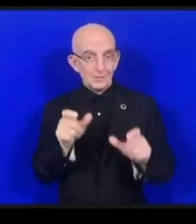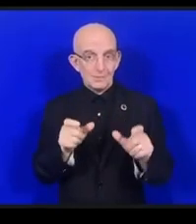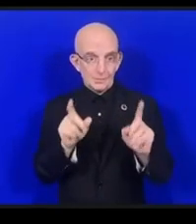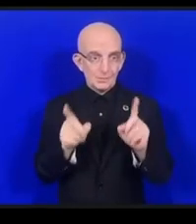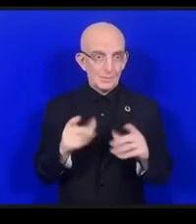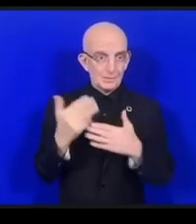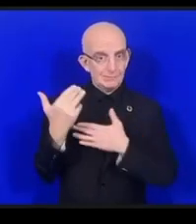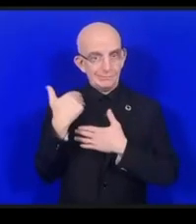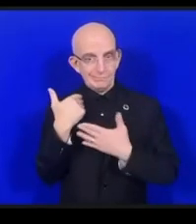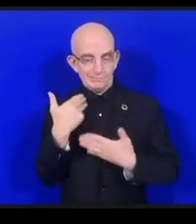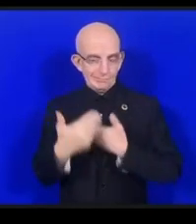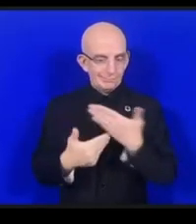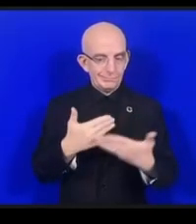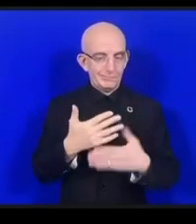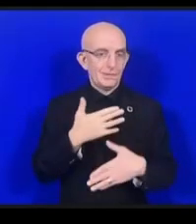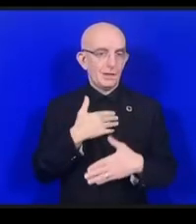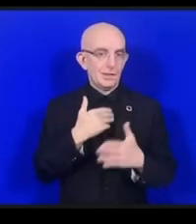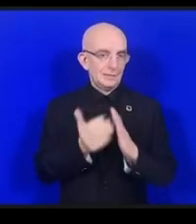上が必要です